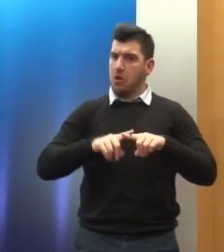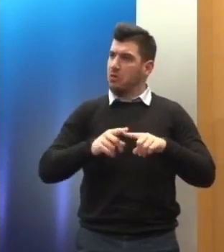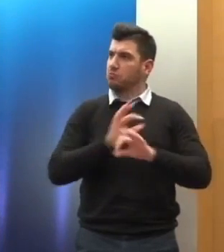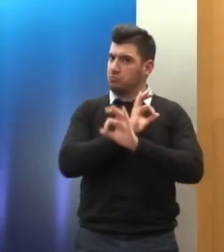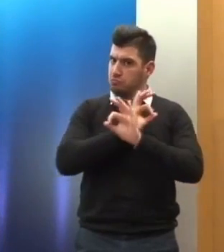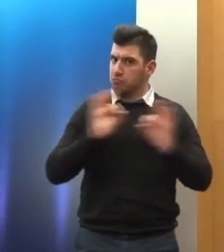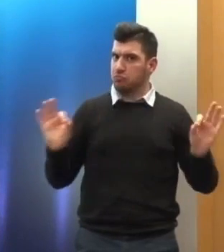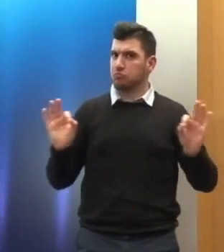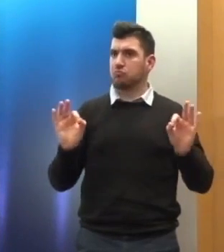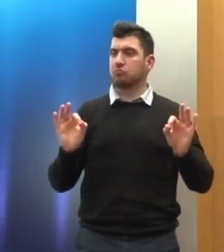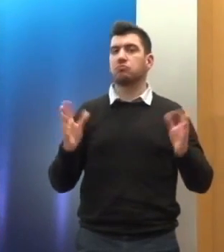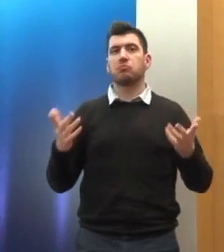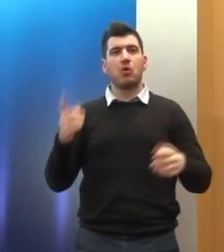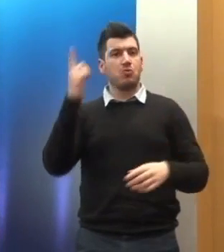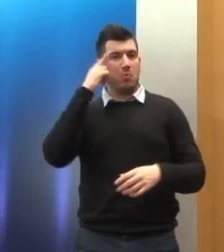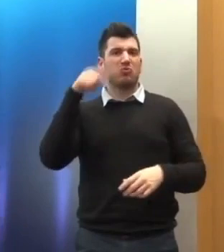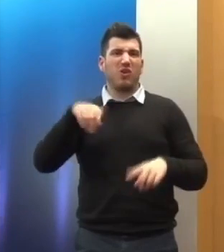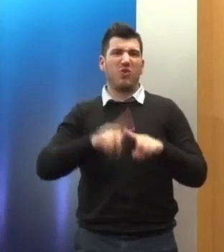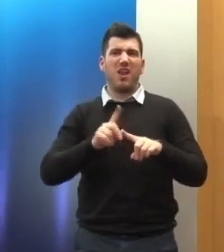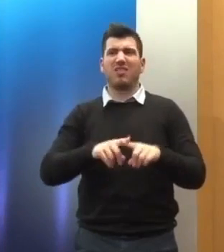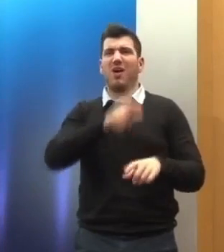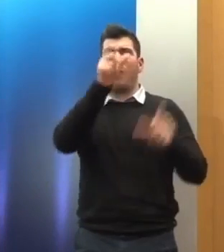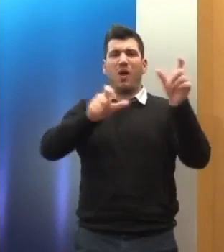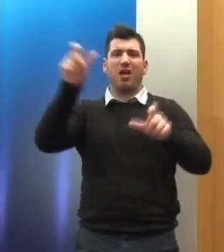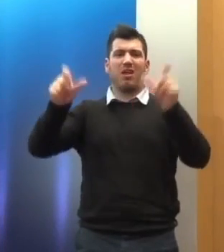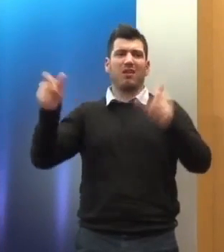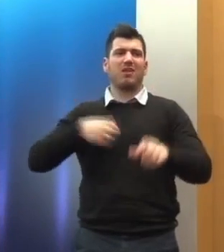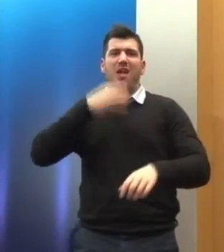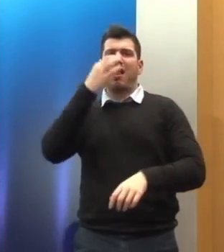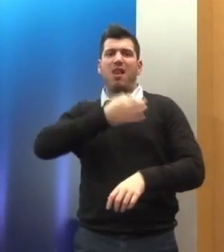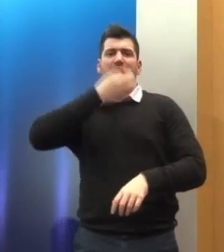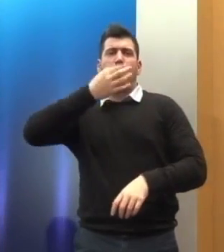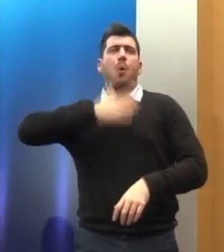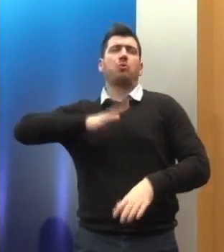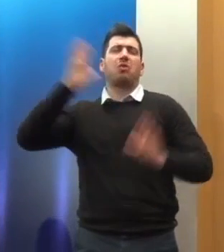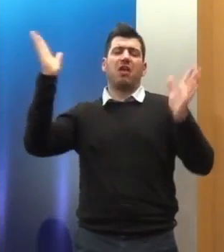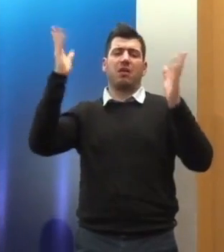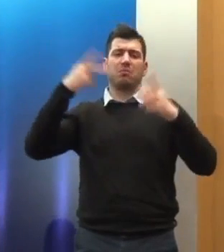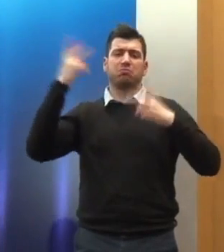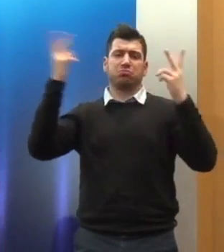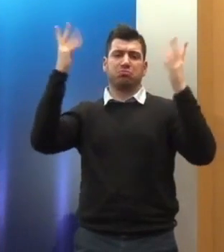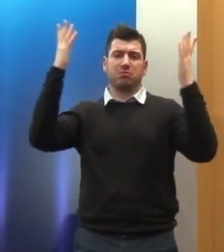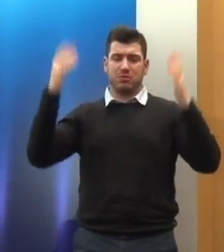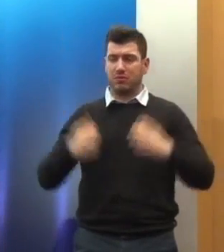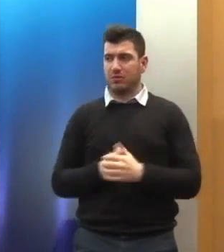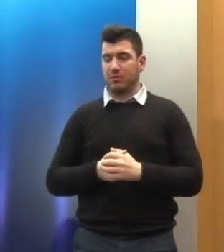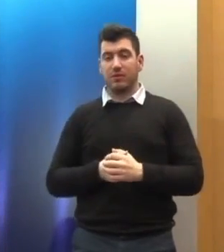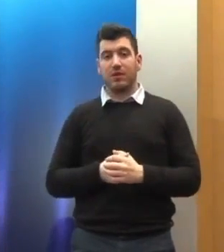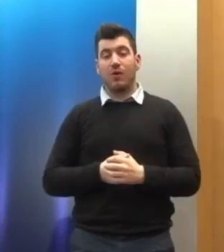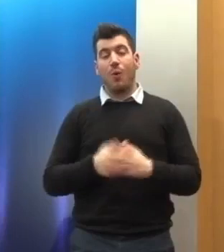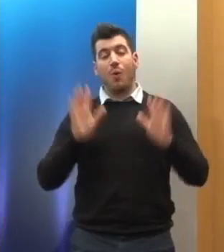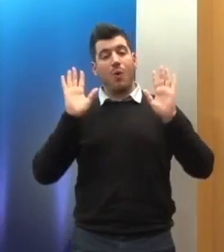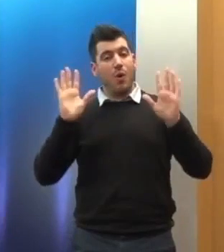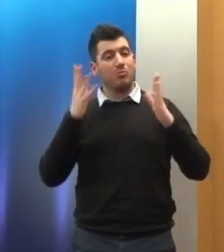ότι ως επιτοπίστρο ο καθένας λέει ό θέλει. Το αντίθετο μάλιστα. Ωστόσο, υπάρχει μια